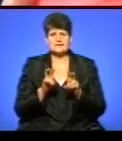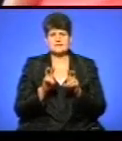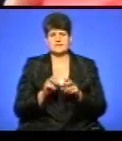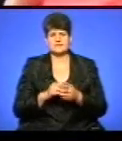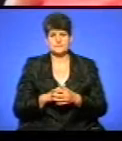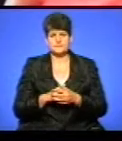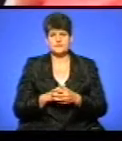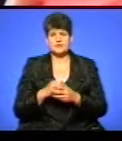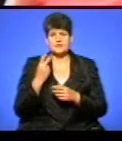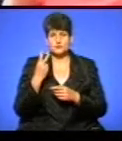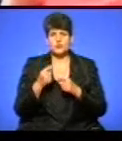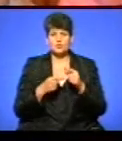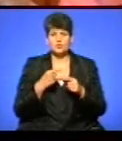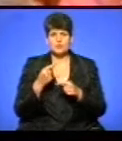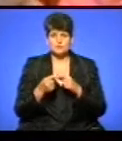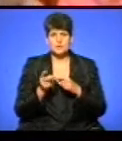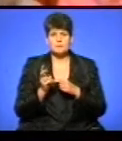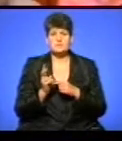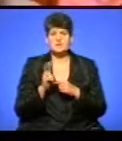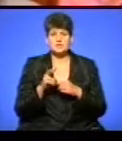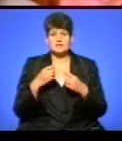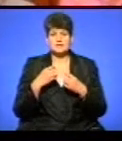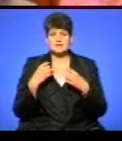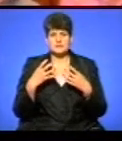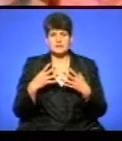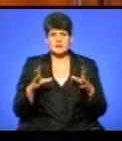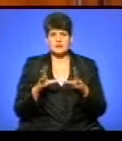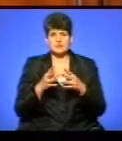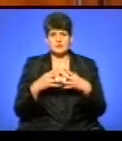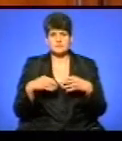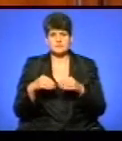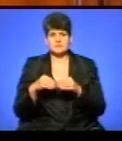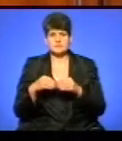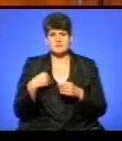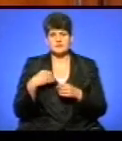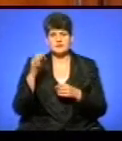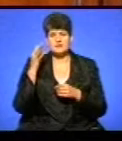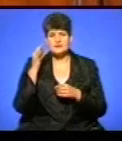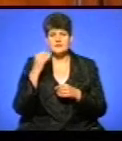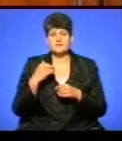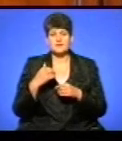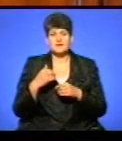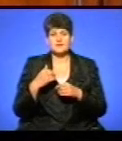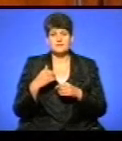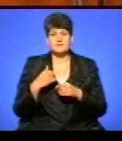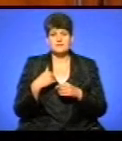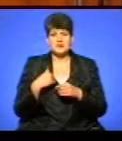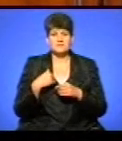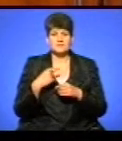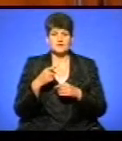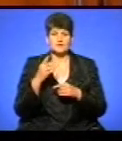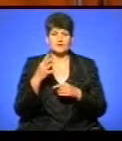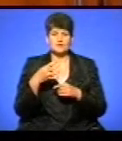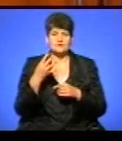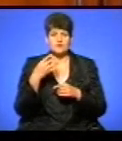Двоє онуків Михайла Гавловського прийшли на святкування із сім'ями. Нагадали, ми наснилися, йому ворожка, яку він зустрічав в 44